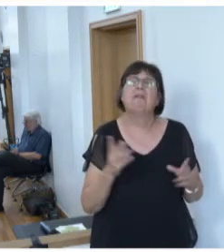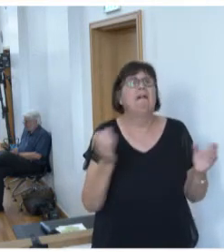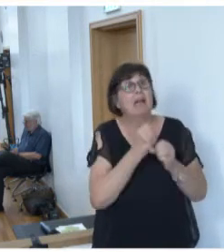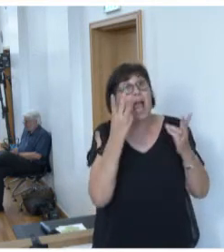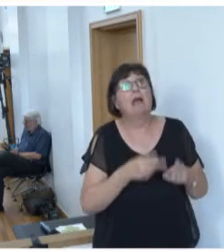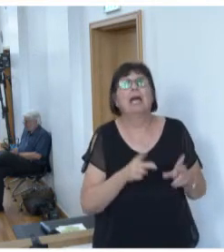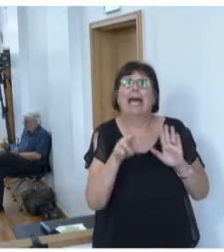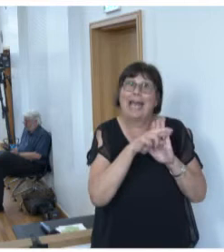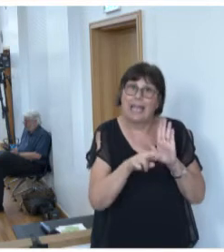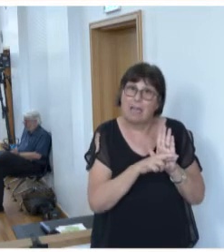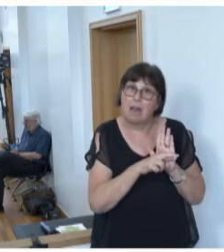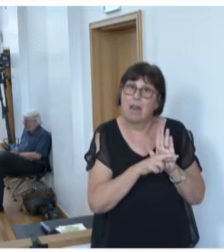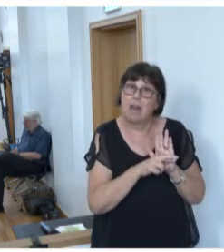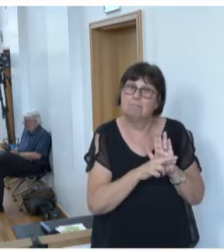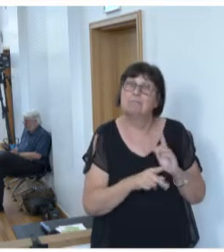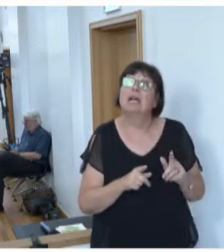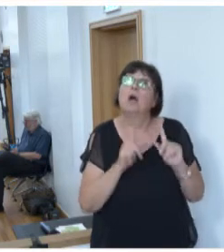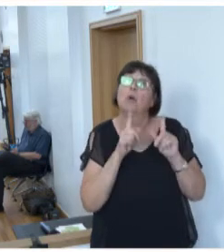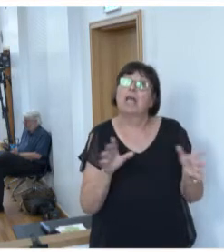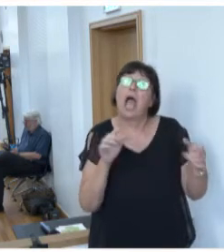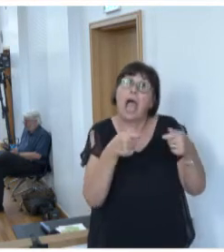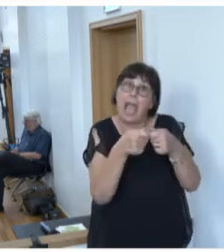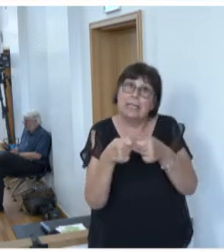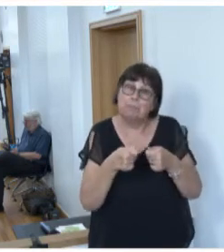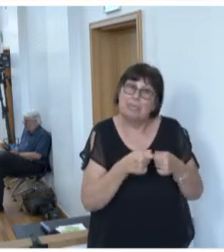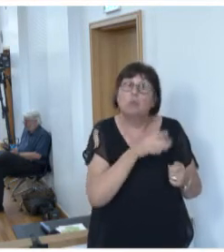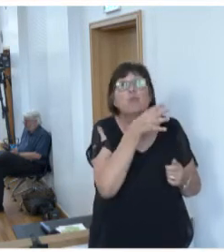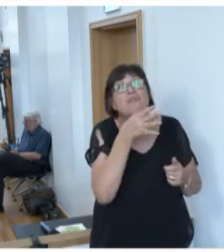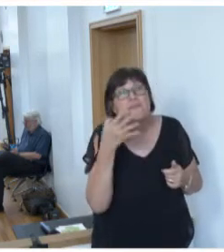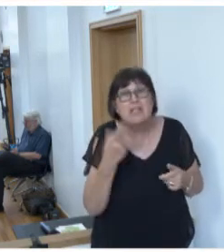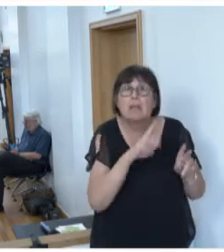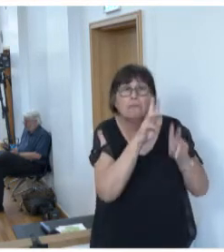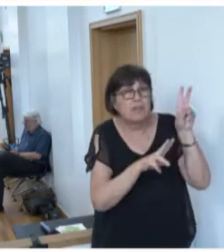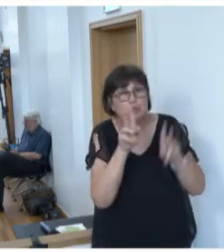und Regelungen und der Einbindung vieler Akteurinnen interessiert.